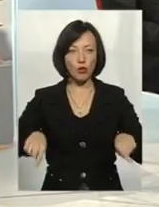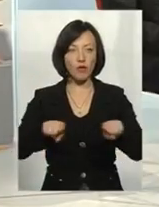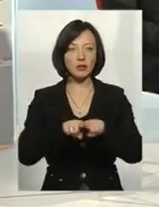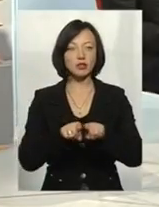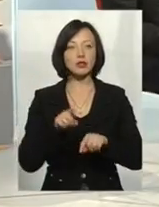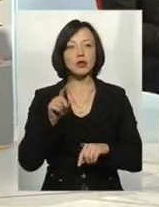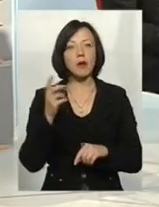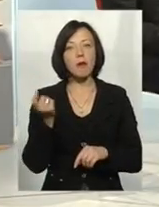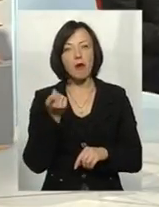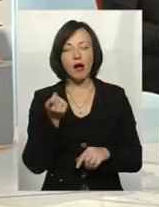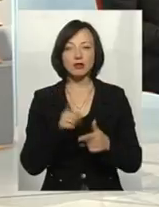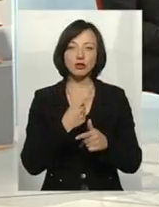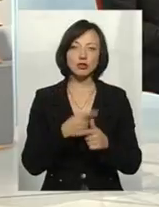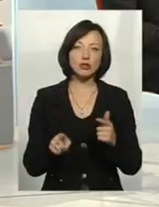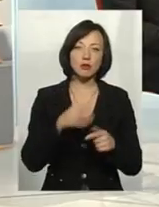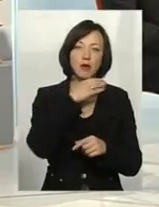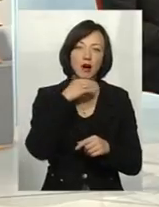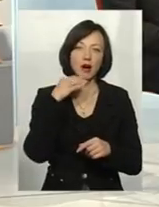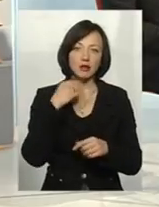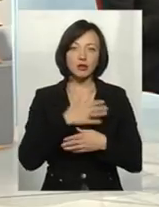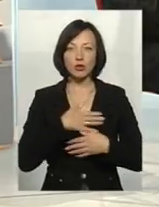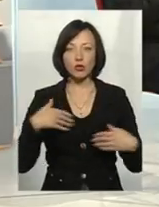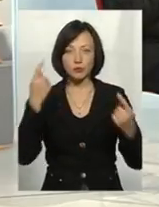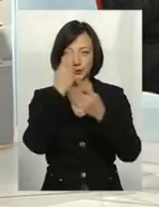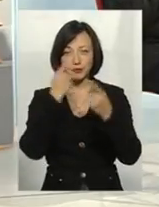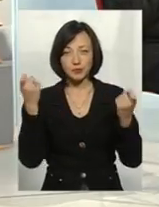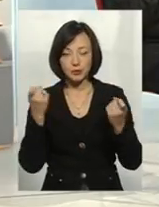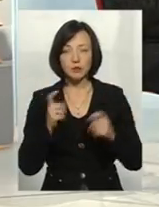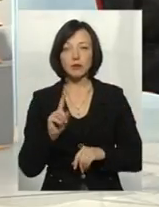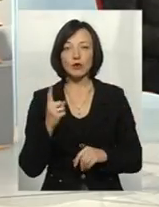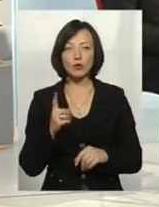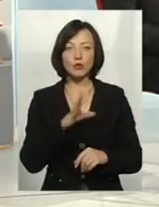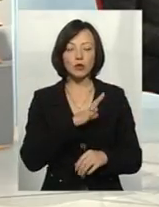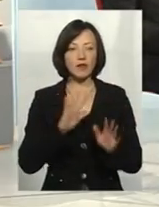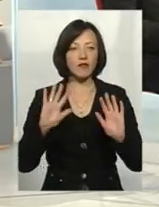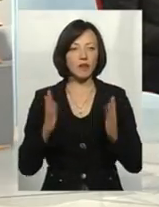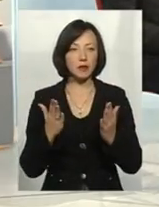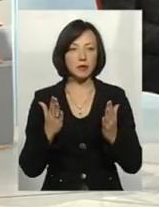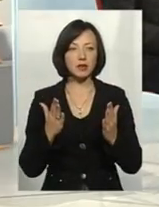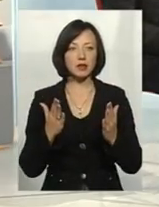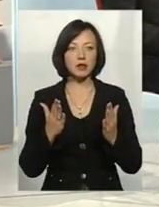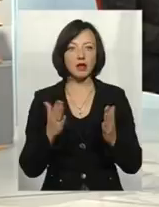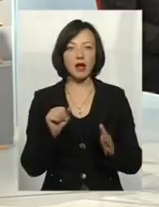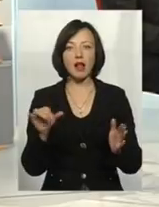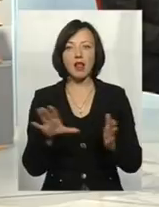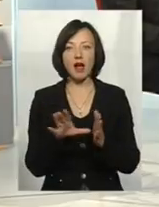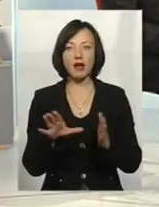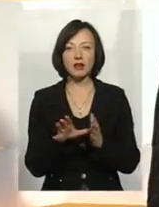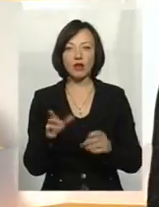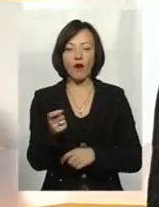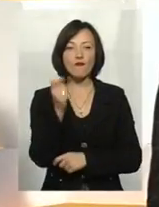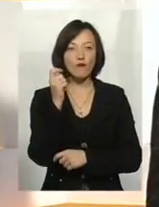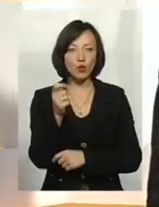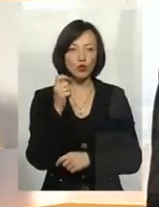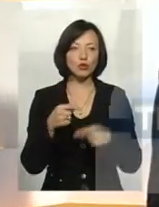Мало чи багато, я теж це не хочу голосити, тому що були в нас випадки і електровудочок, і все